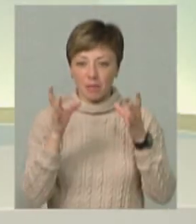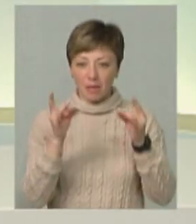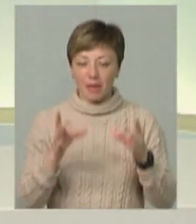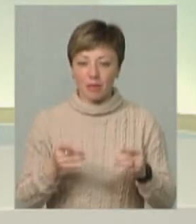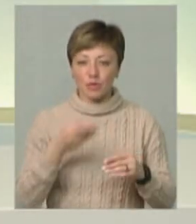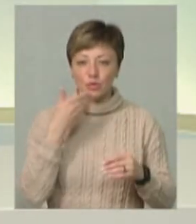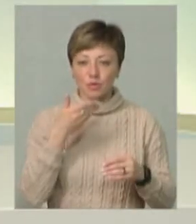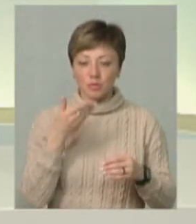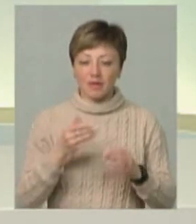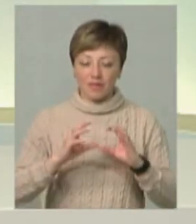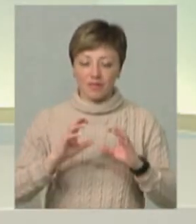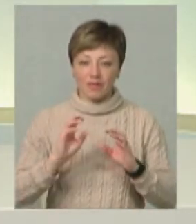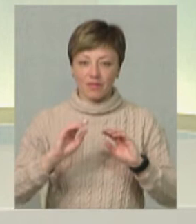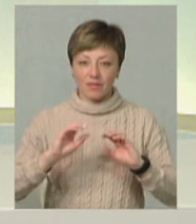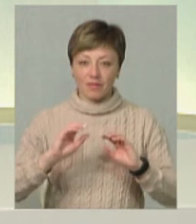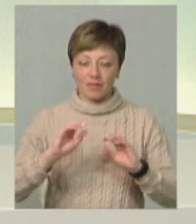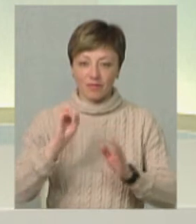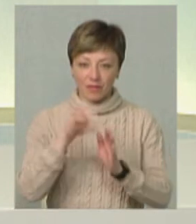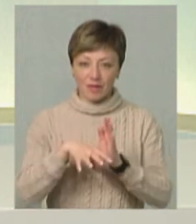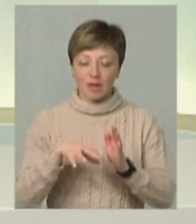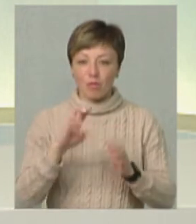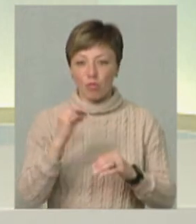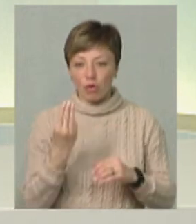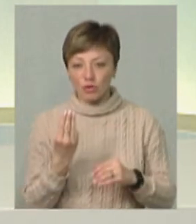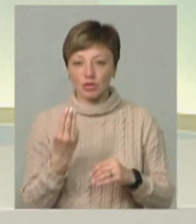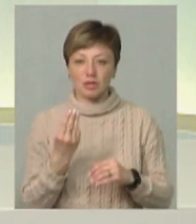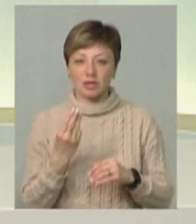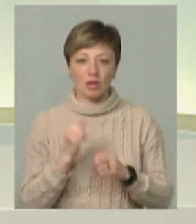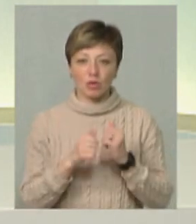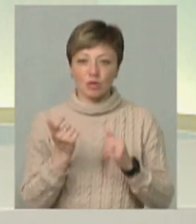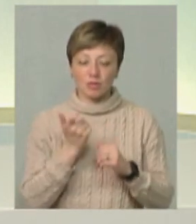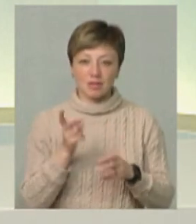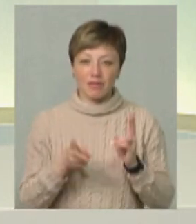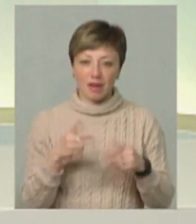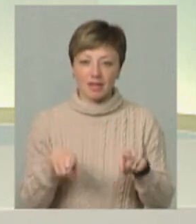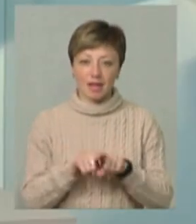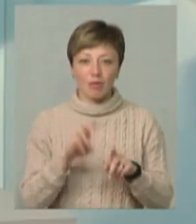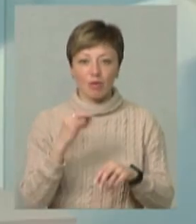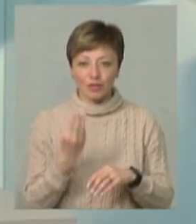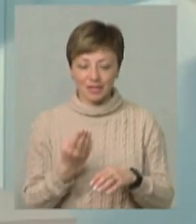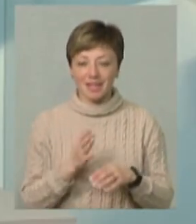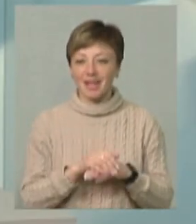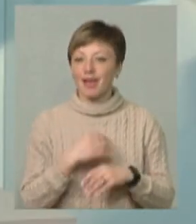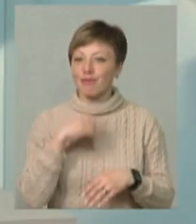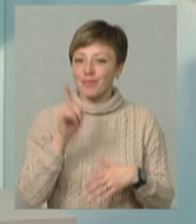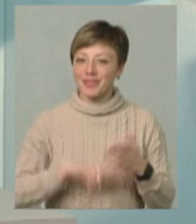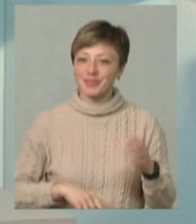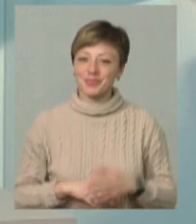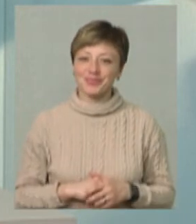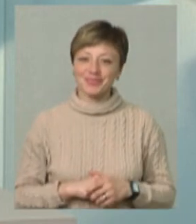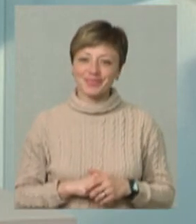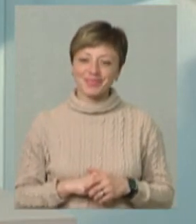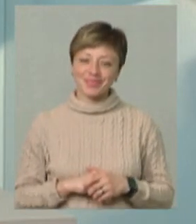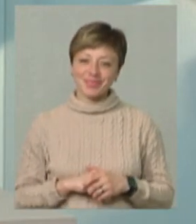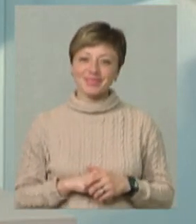хвилин чи 10 хвилин і ти маєш вже готовий борщ. Не кожна господиня зварить такий борщ. Я глибоко переконаний і ми можемо